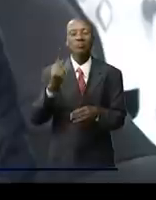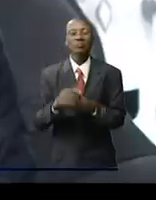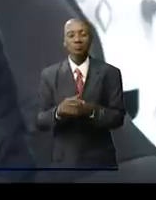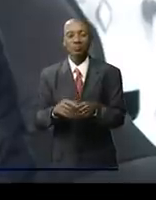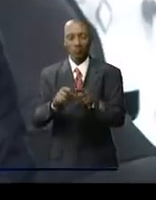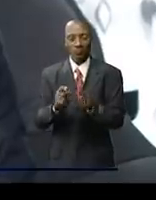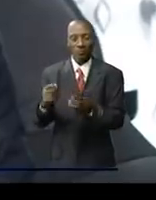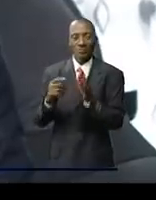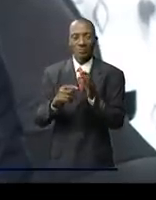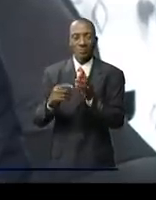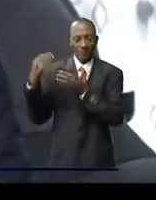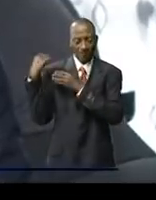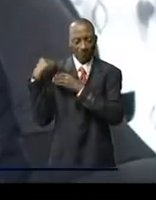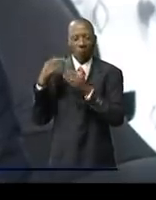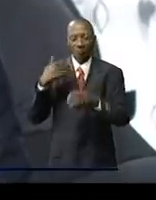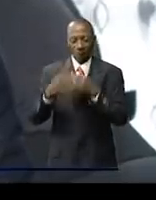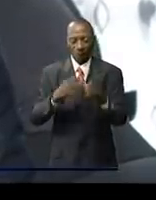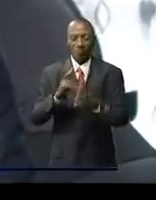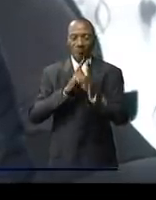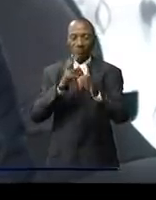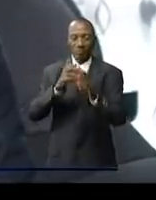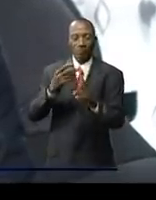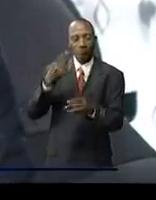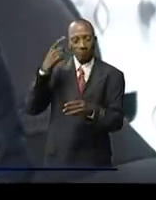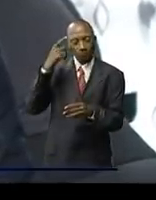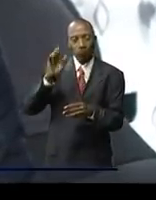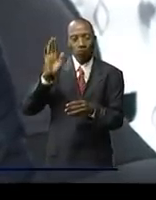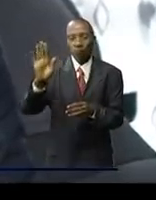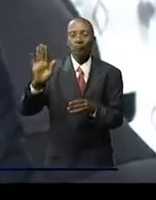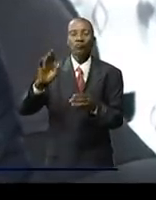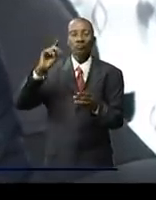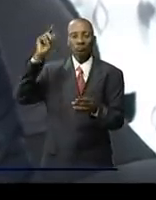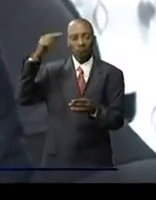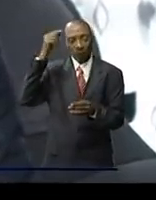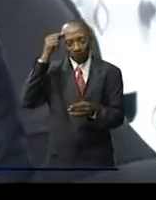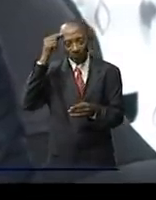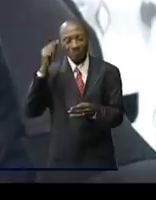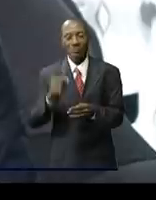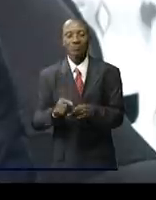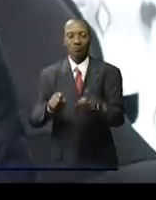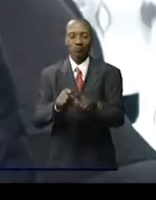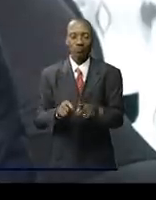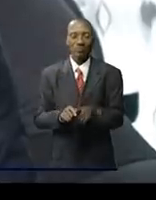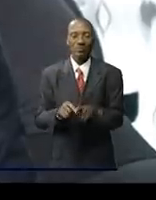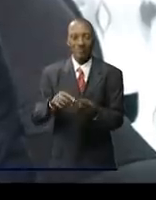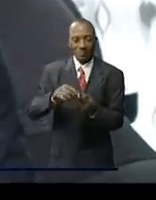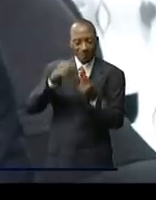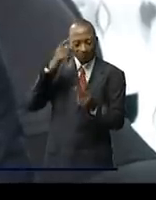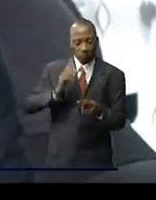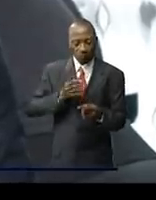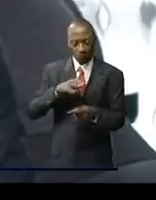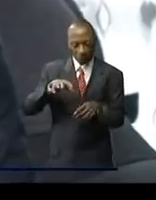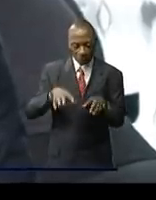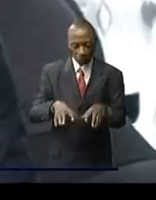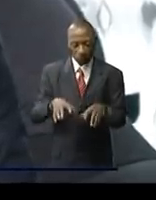faire un rapport auprès de son gouvernement et en ce qui concerne particulièrement l'Europe de la RDC Il appartient à son représentant permanent